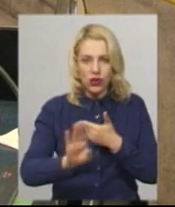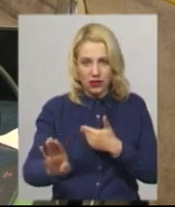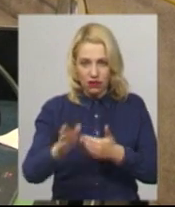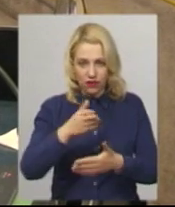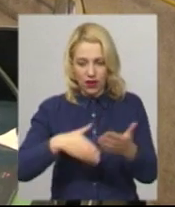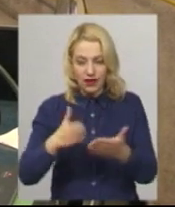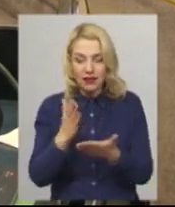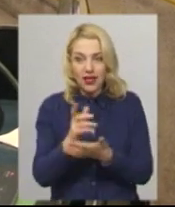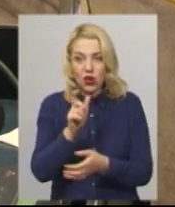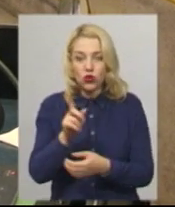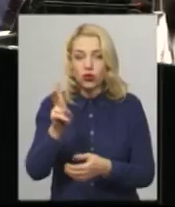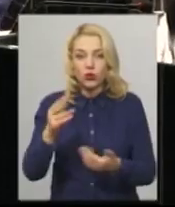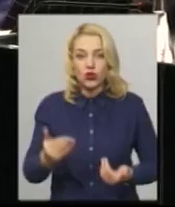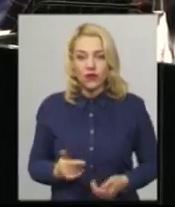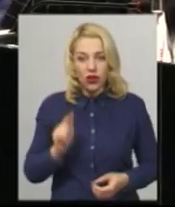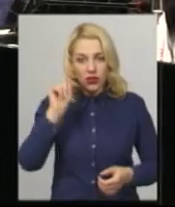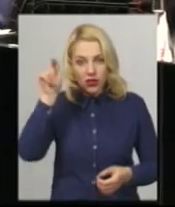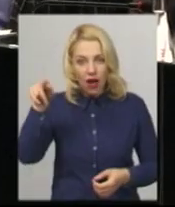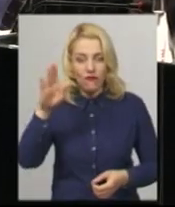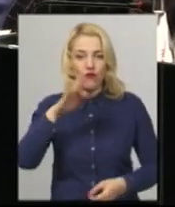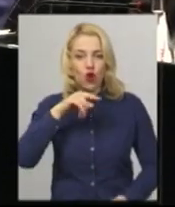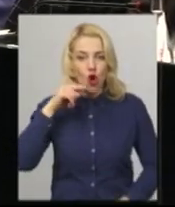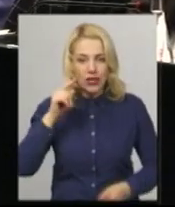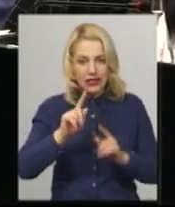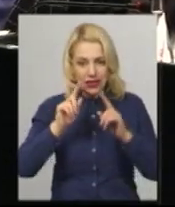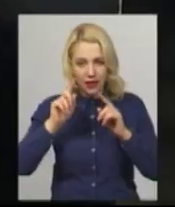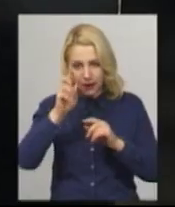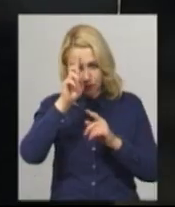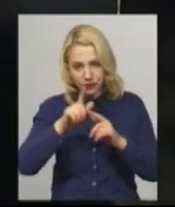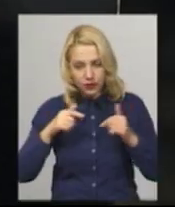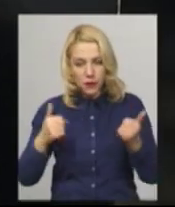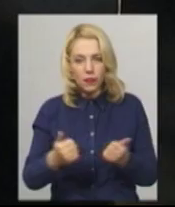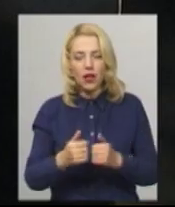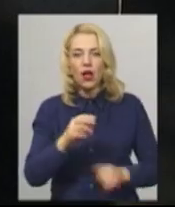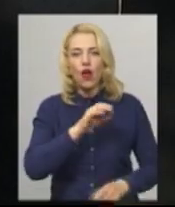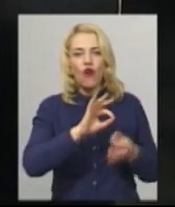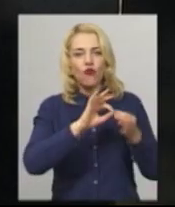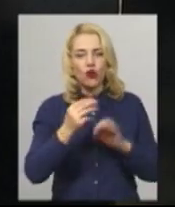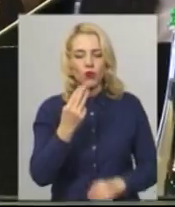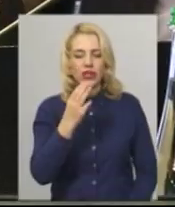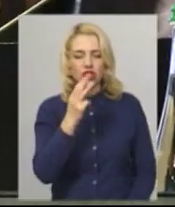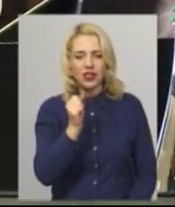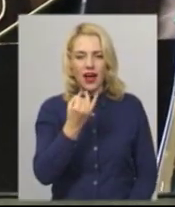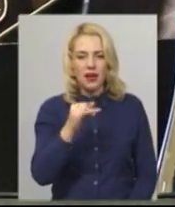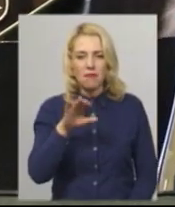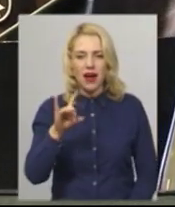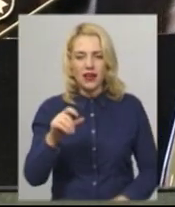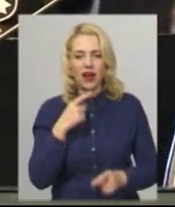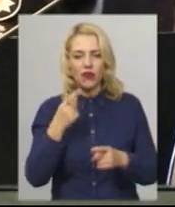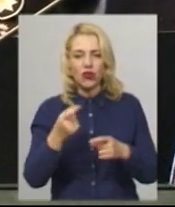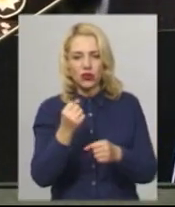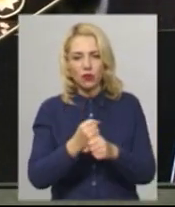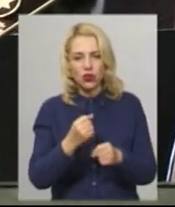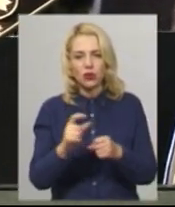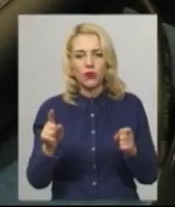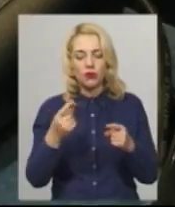які переживають в Росії. Депутат міської ради Лев Бірюк каже, у формулі Штайнмаєра йдеться про те, аби розробити і прийняти закон про вибори